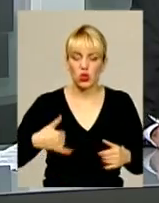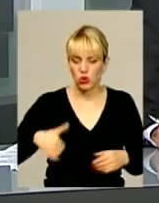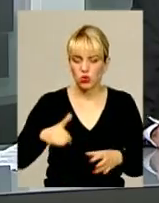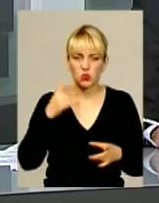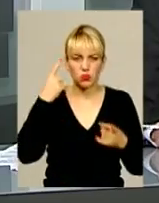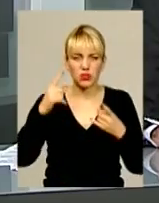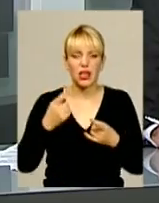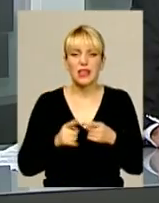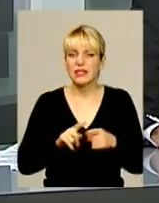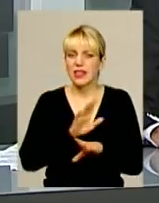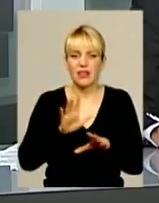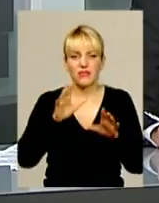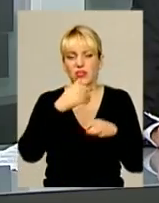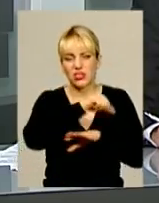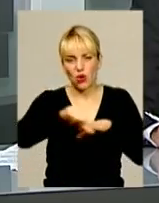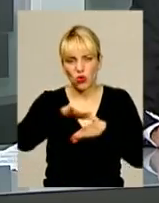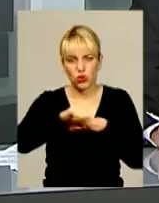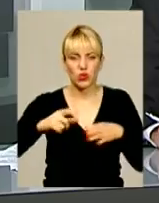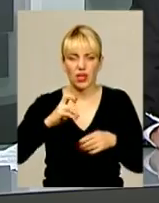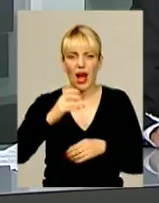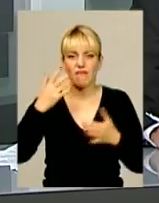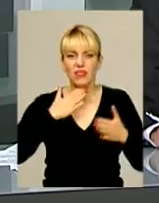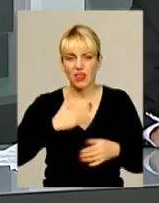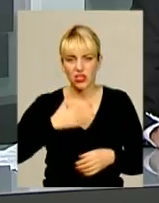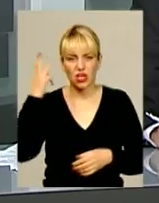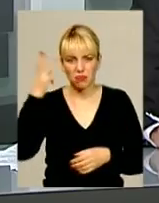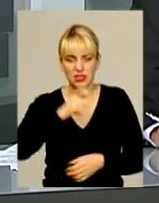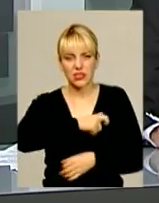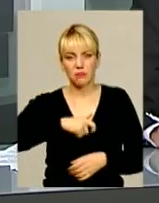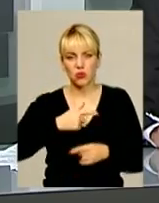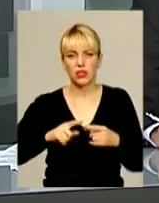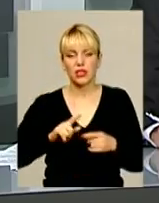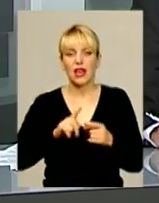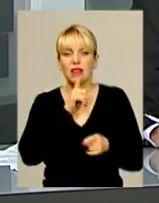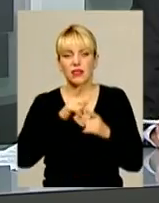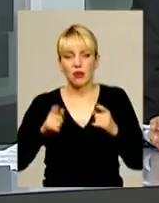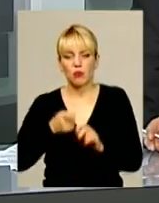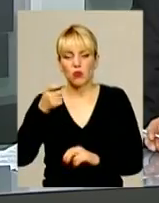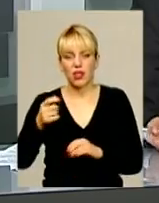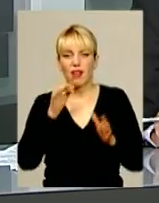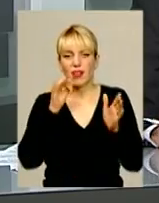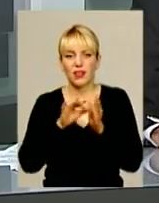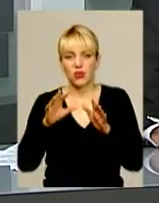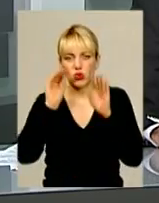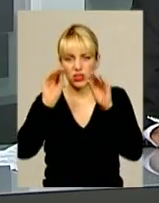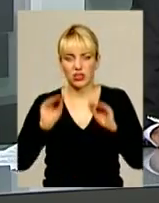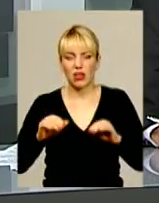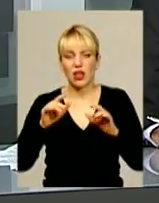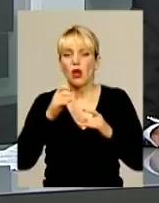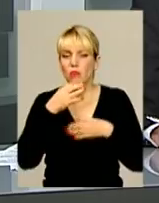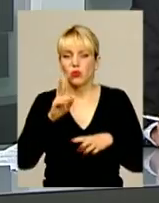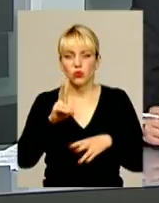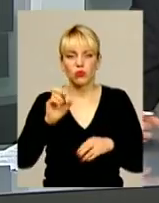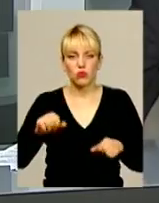закордонних буржуа, а в нардепів від Хмельниччини. Термін подання електронних декларацій сплинув. І тепер будь-хто може дізнатися про